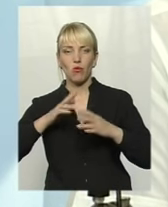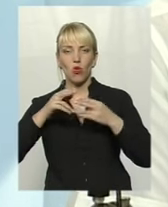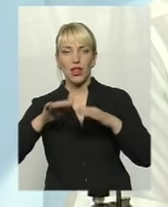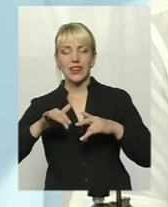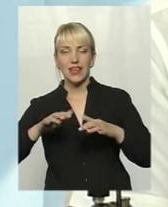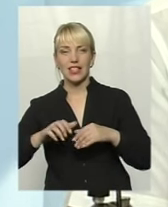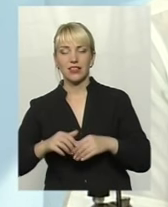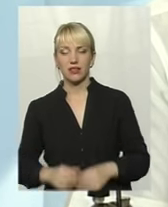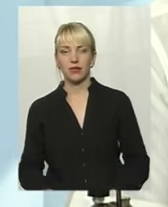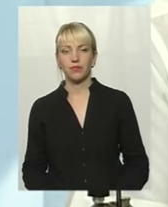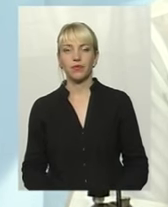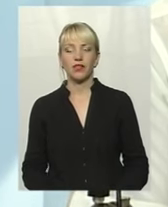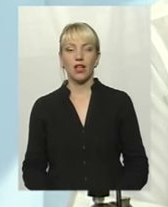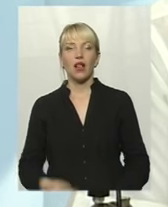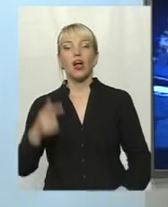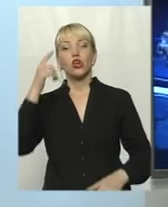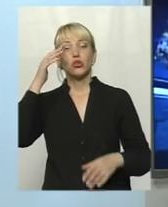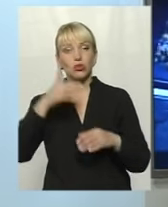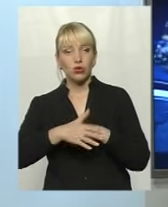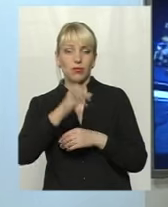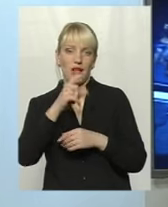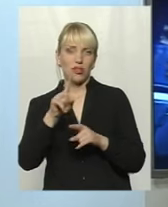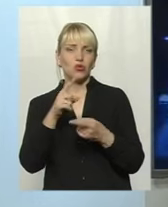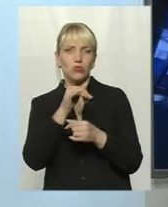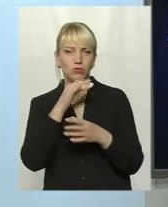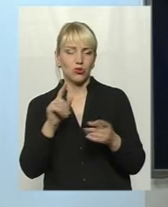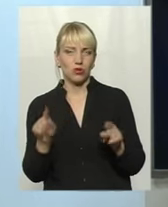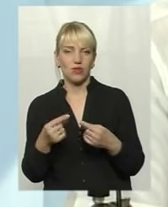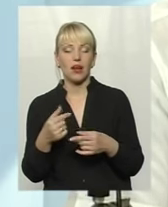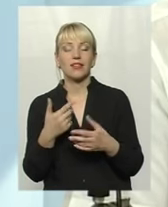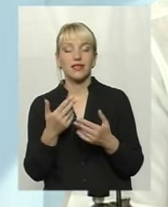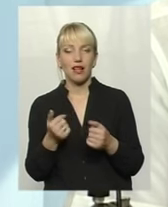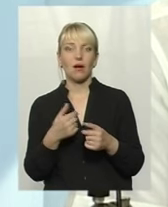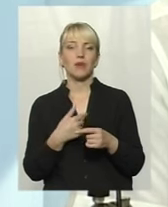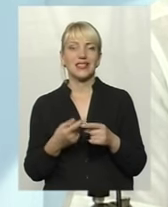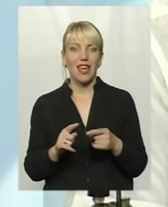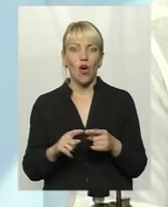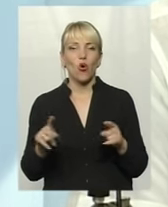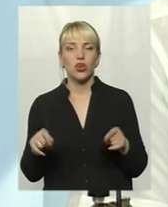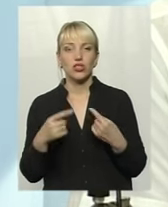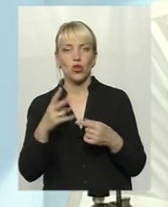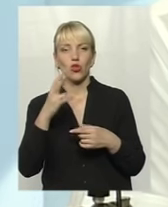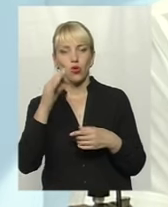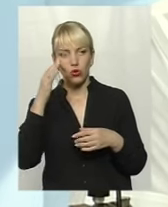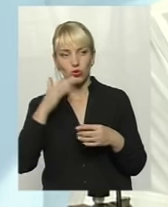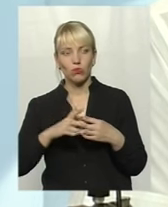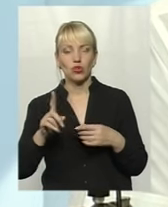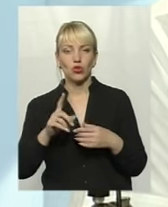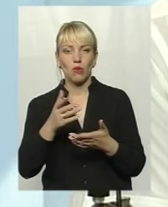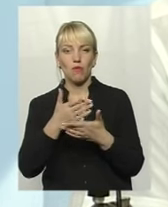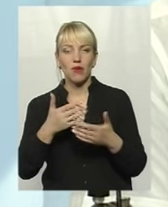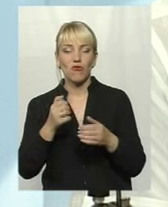Зрозуміло, але не можна було це все організувати? Ні, ми організовуємо це, розумієте. Але ми обрали в кожному селі старосту.